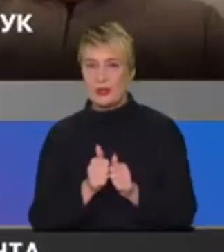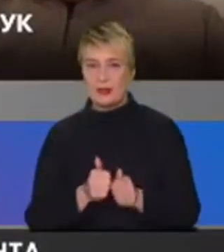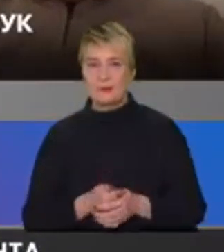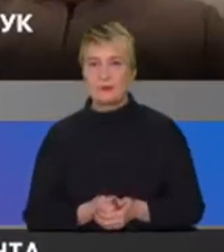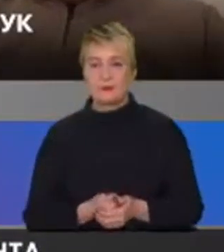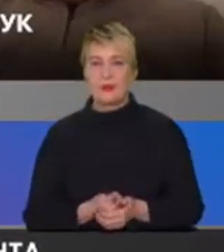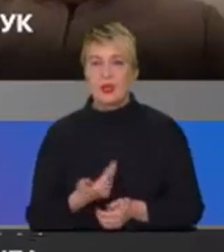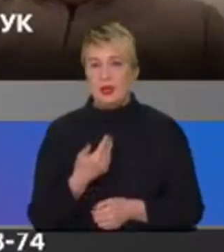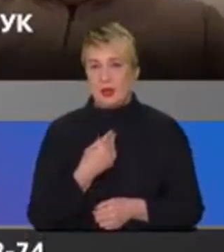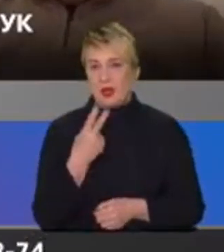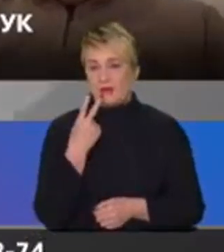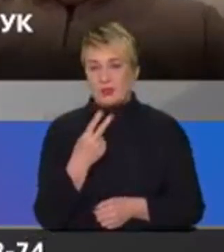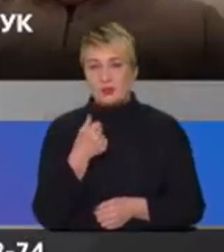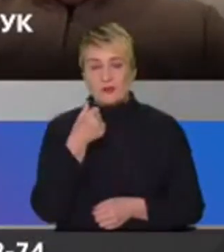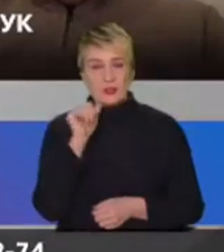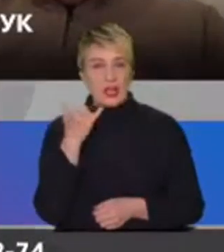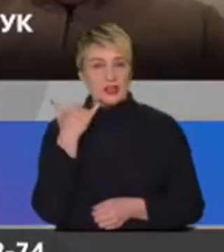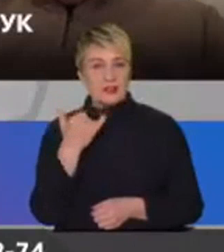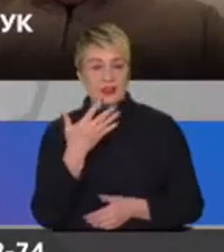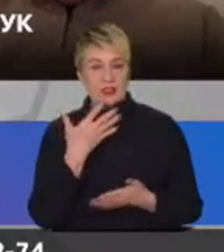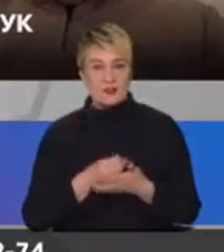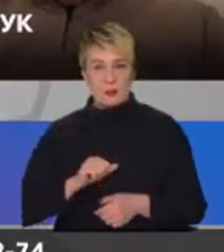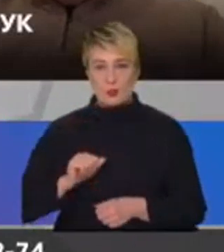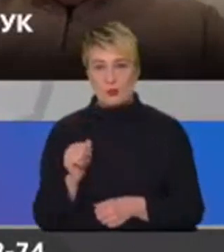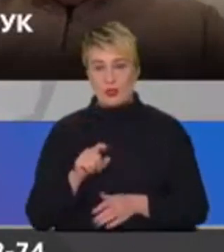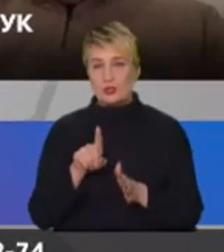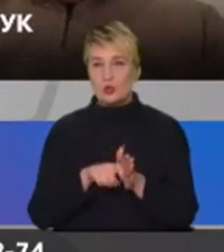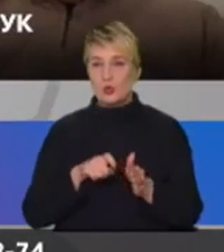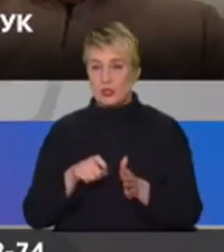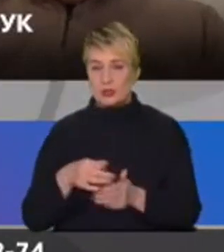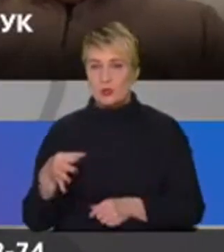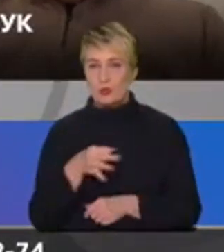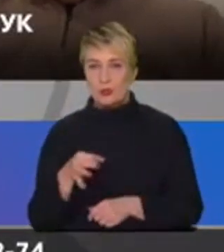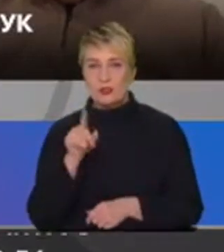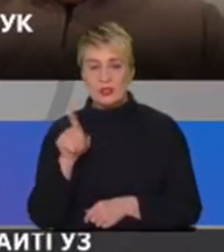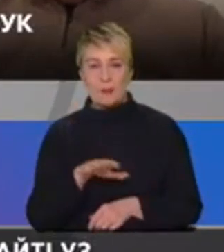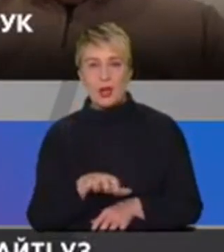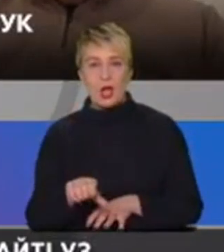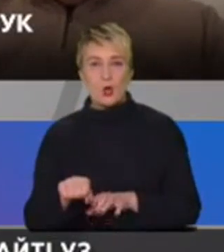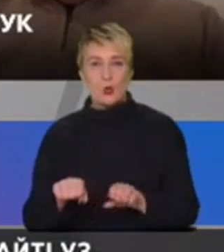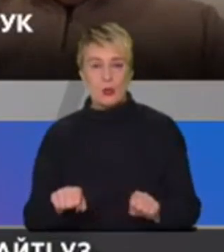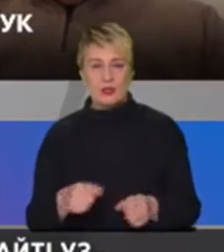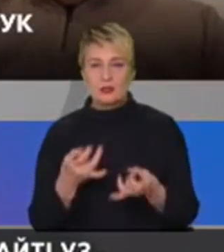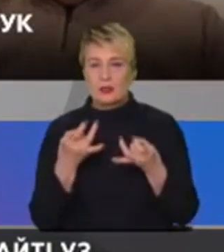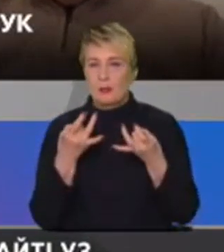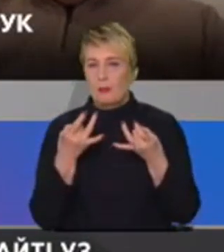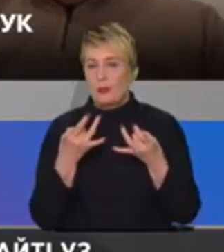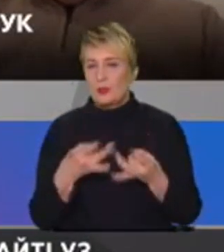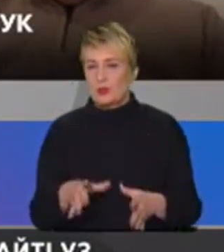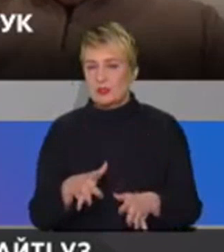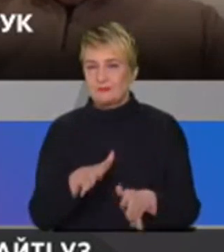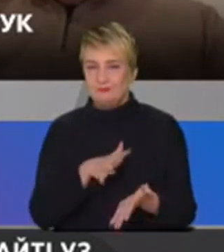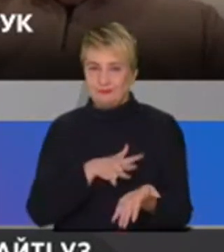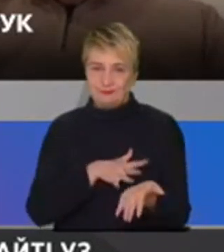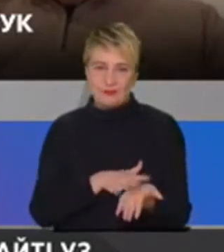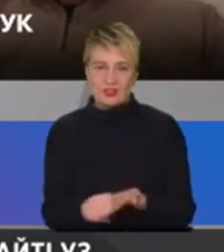Я вважаю, вчора дзвонив товариш у Донецьку область, звісно, там оккупанты просто з лиця землі стирають